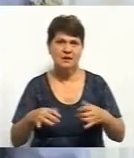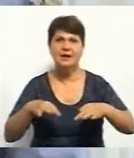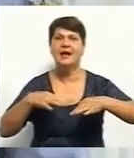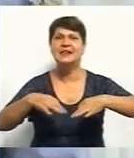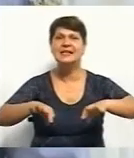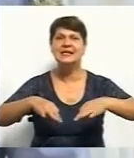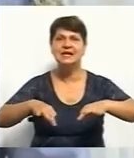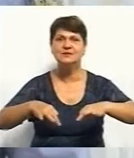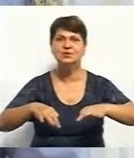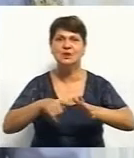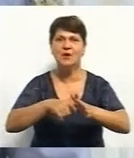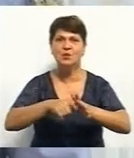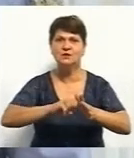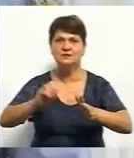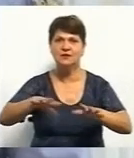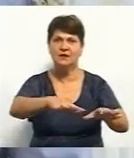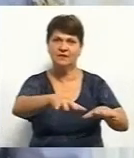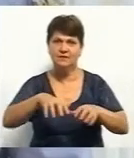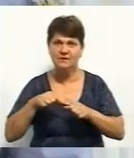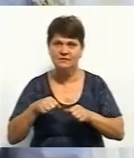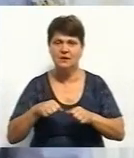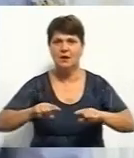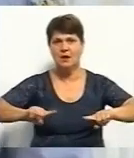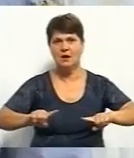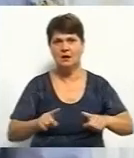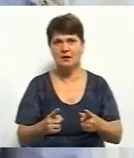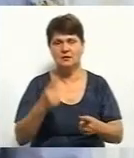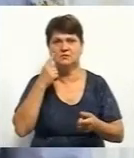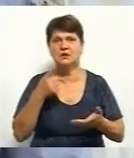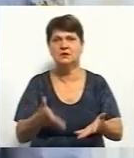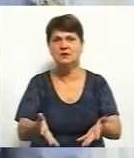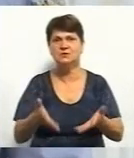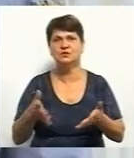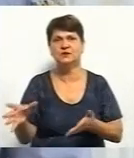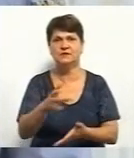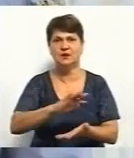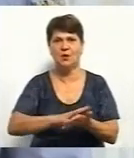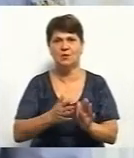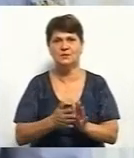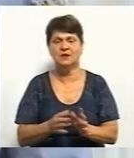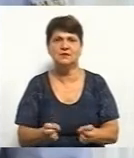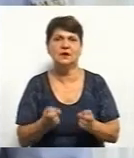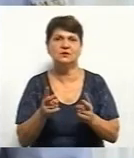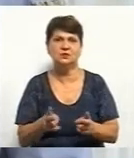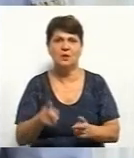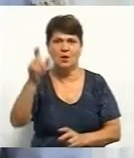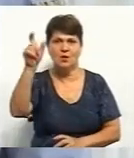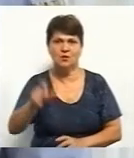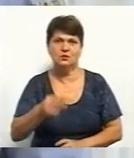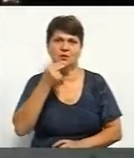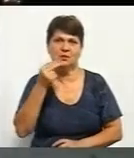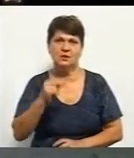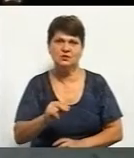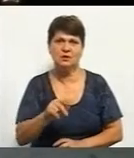якими виводилися сміття, вилучені та на них накладено арешт. З'ясовуються усі обставини, вчинення злочину та особи, причетні до його